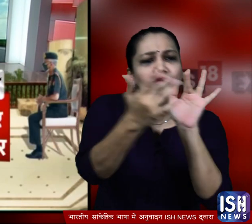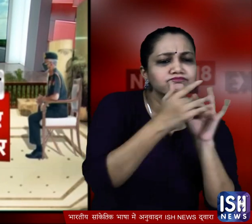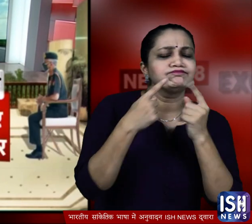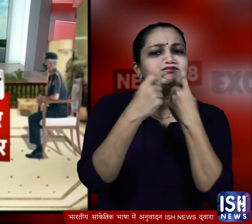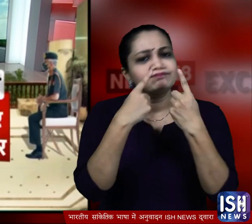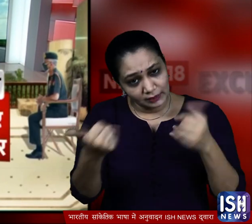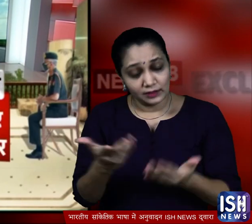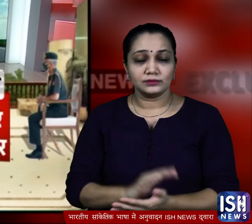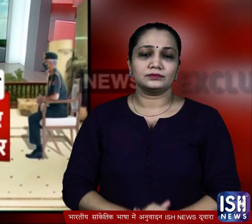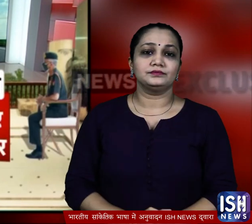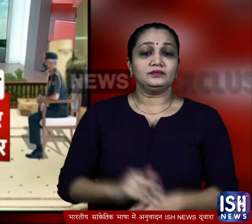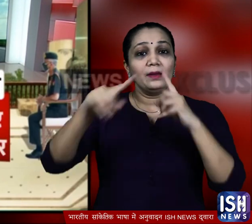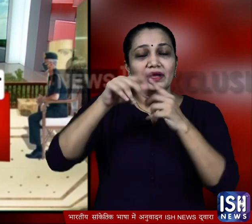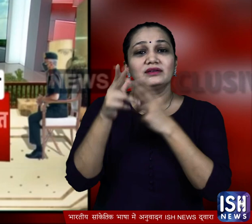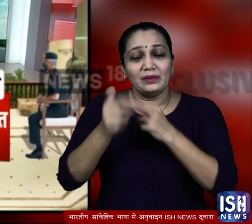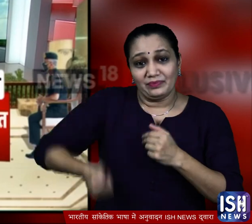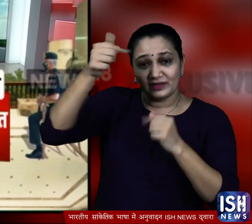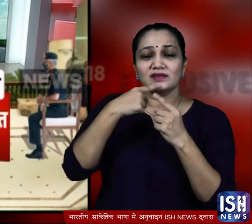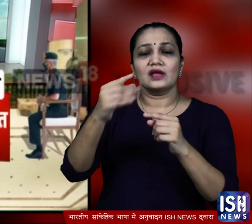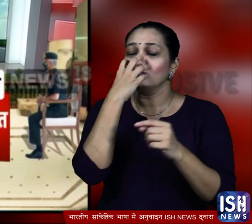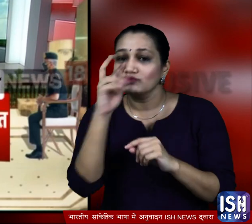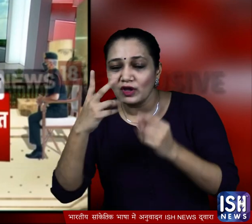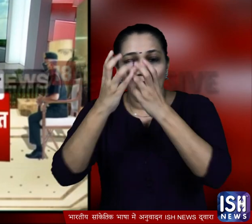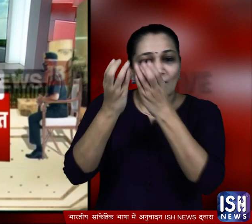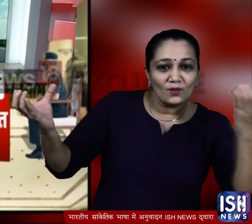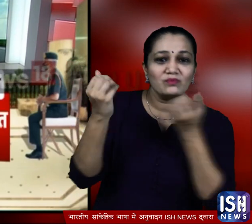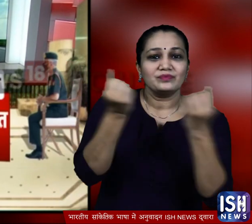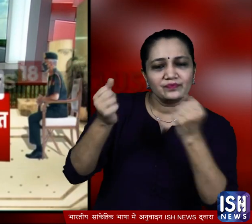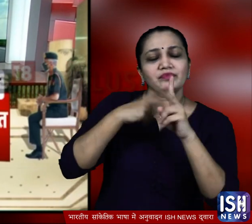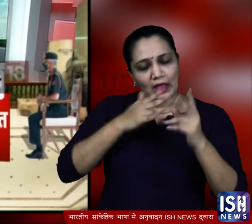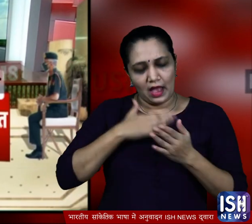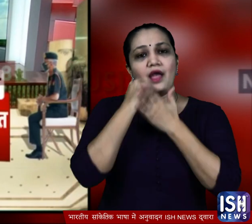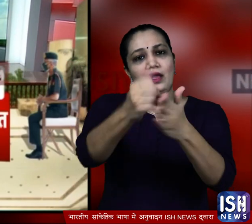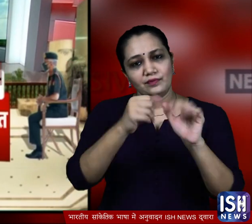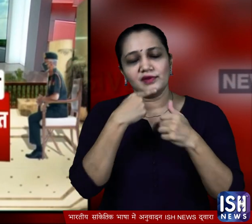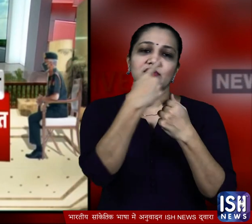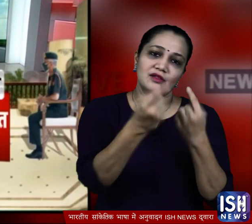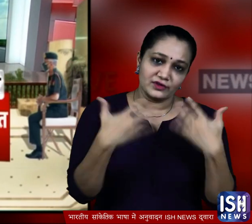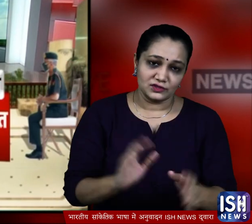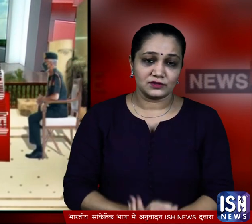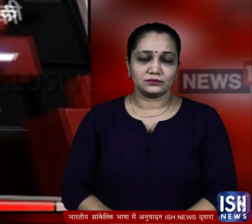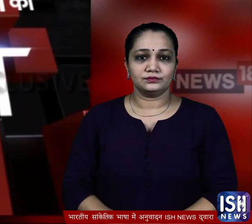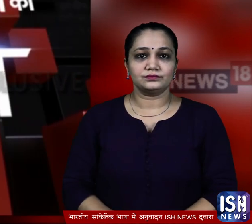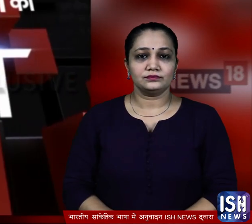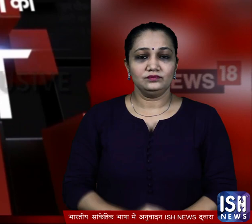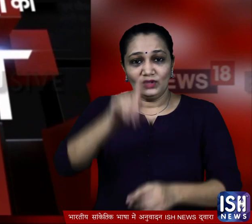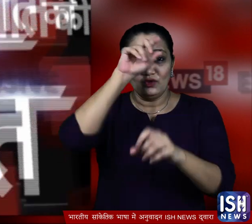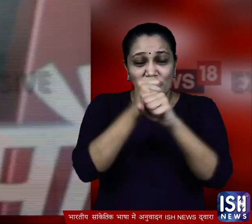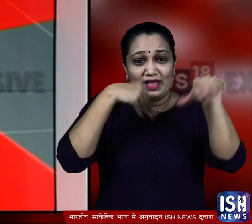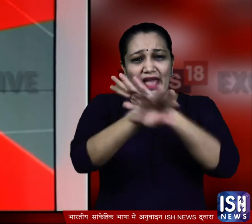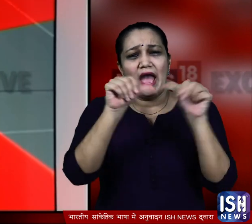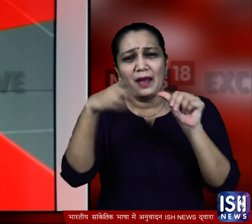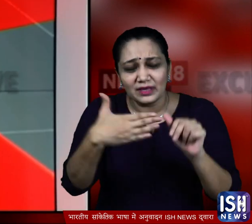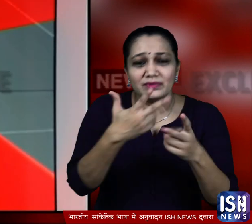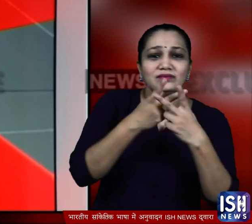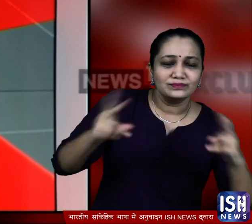अस्पतालों से संपर्ग भी कर सकते हैं सेना प्रमुक ने ऑक्सिजन टैंकरों के आयात में सेना की मदद का ब्यारा भी प्रिधान मंतरी को दिया गुजराद